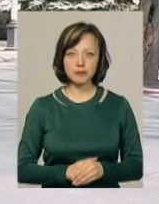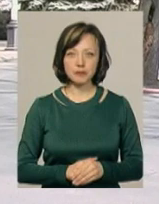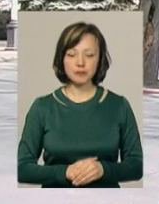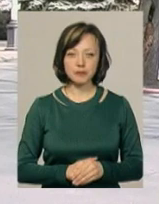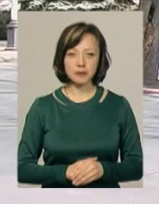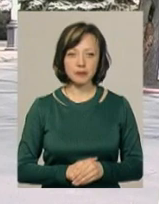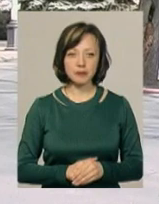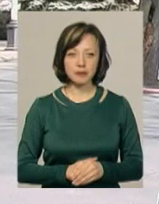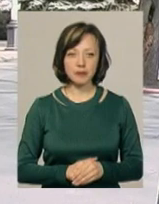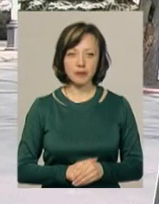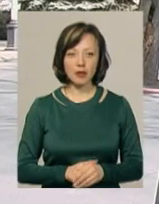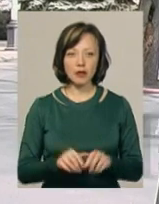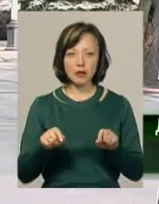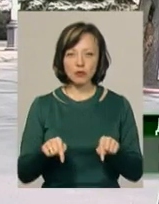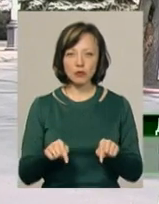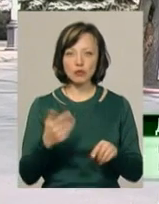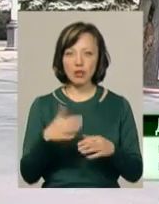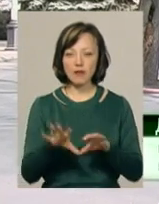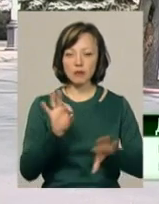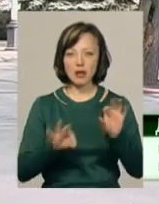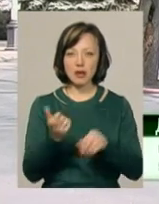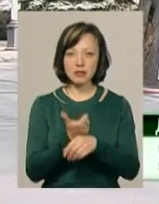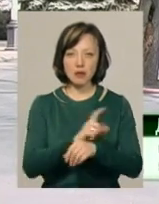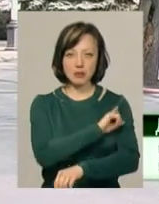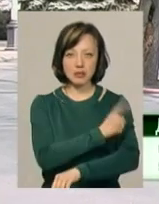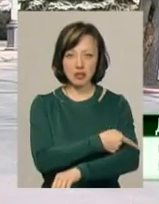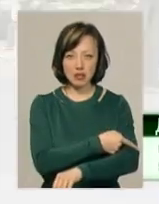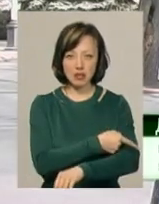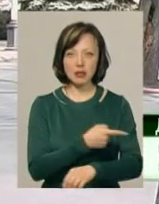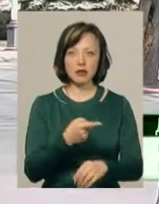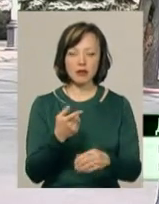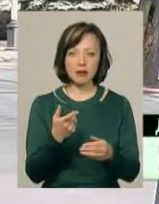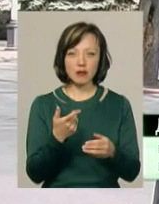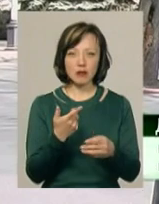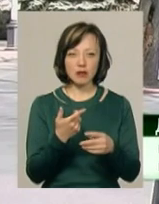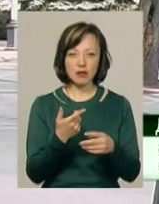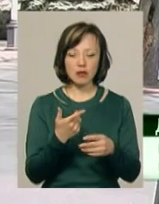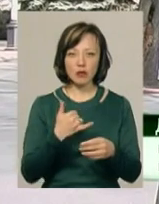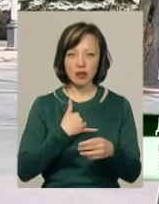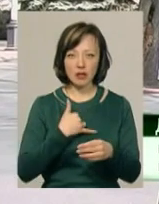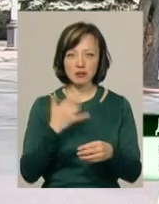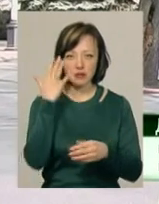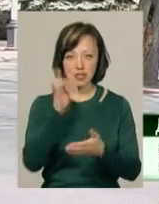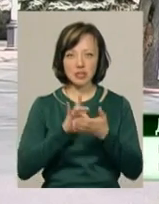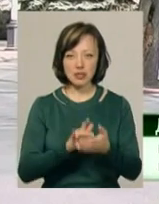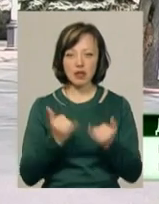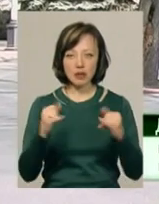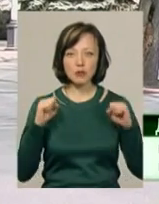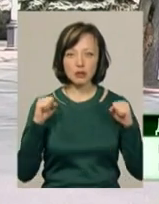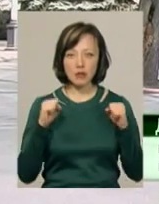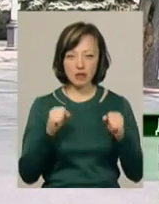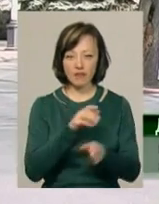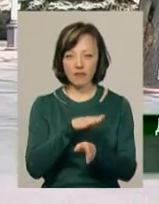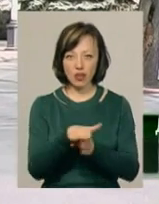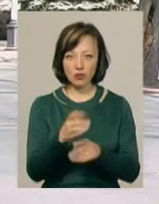«Тут ми відбираємо вже самих сильних, тут вже на обкатку їхати немає як. Тут в нас вже є поставлені цілі для спортсменів, які вони мають